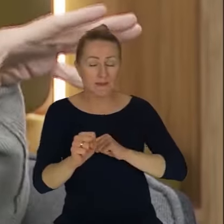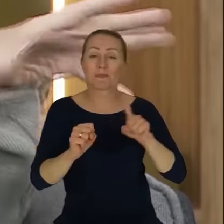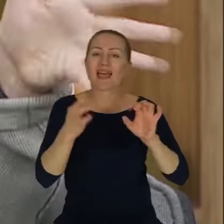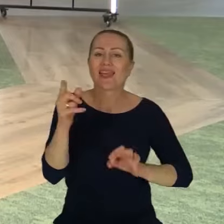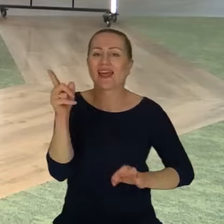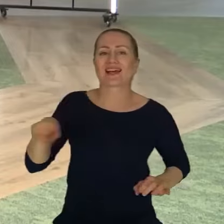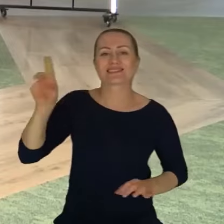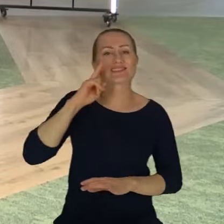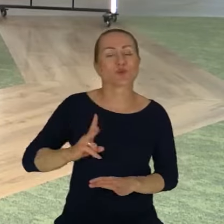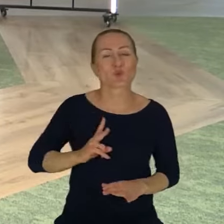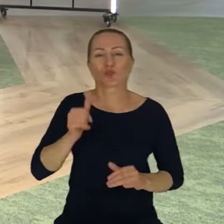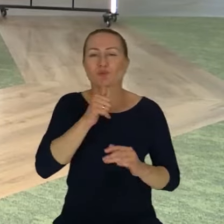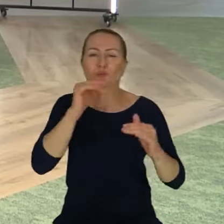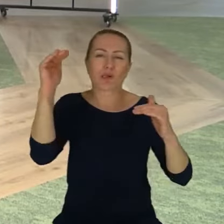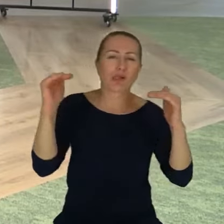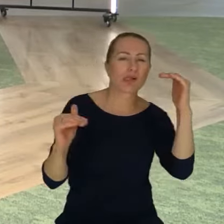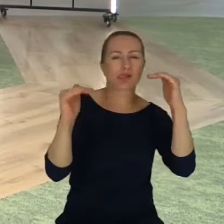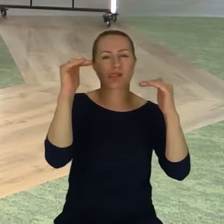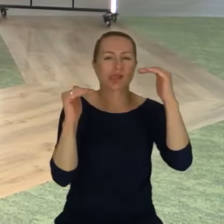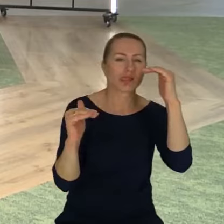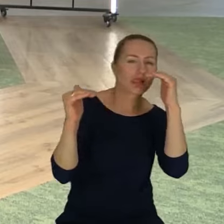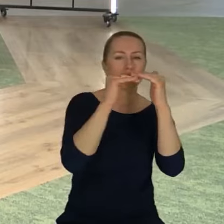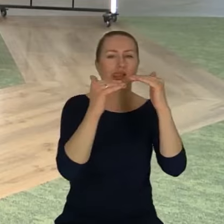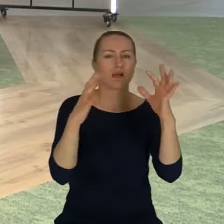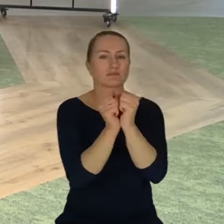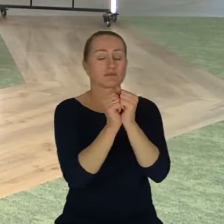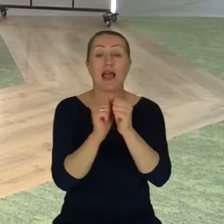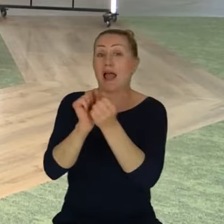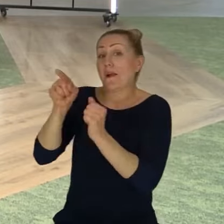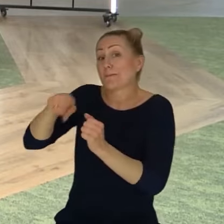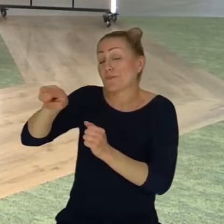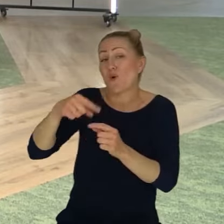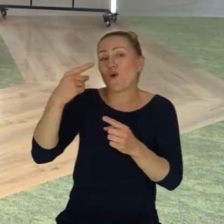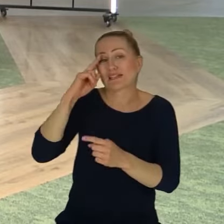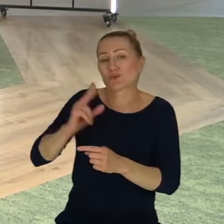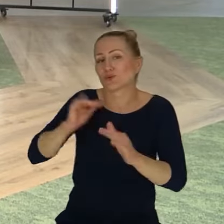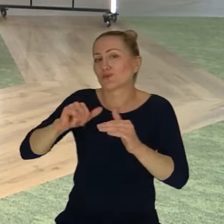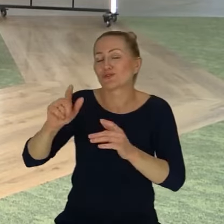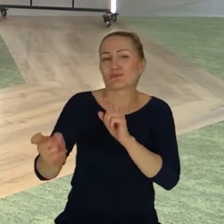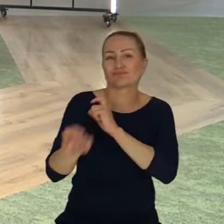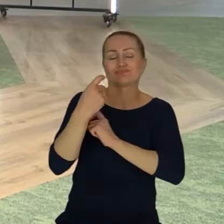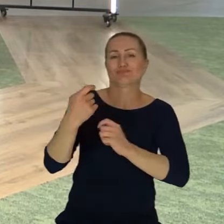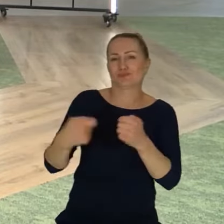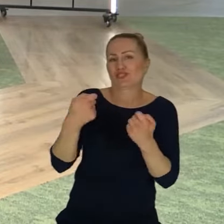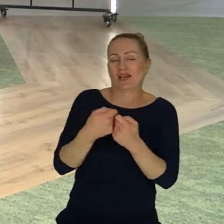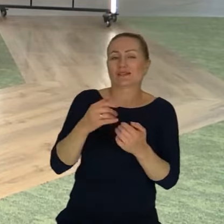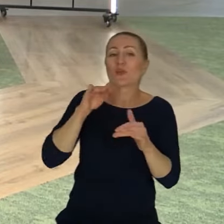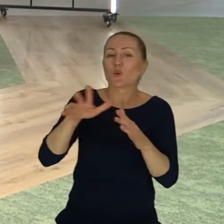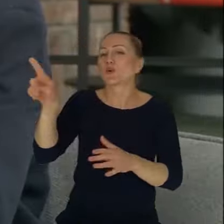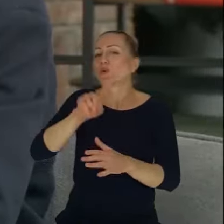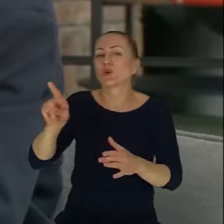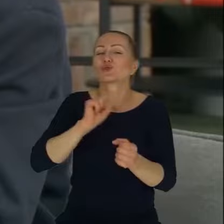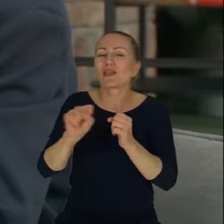dostosować. Albo przeszkadzają nam troszkę, nie? Delikatnie mówiąc, bo jest wiele instytucji, które nie spełnia swojego zadania z tego punktu widzenia.